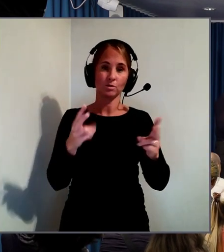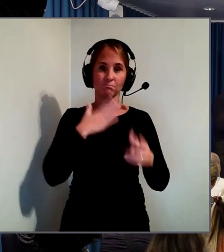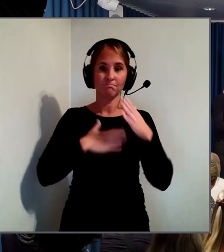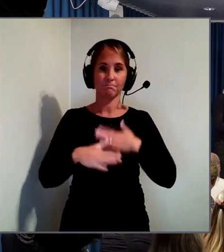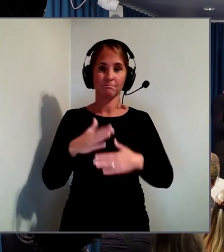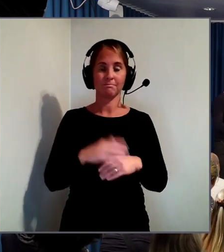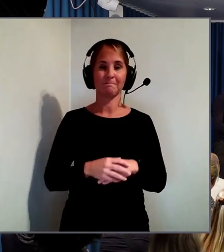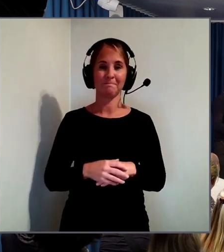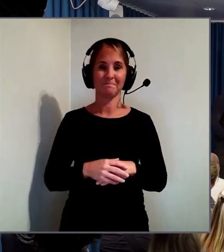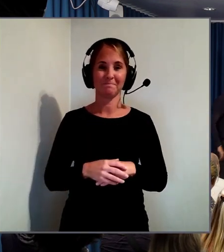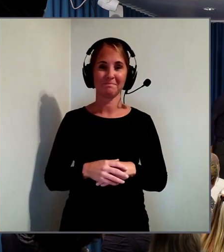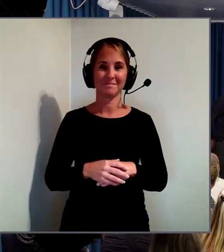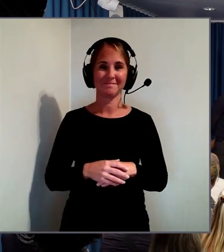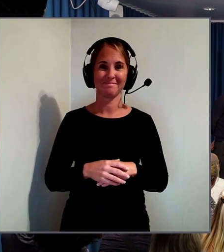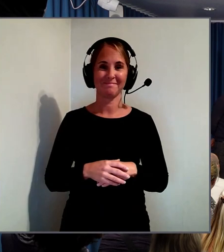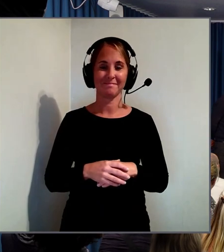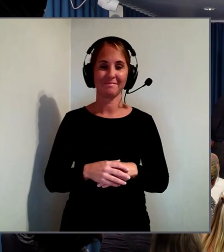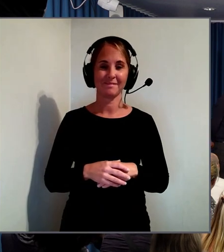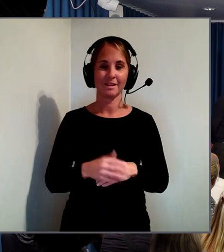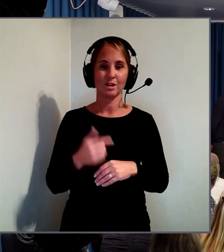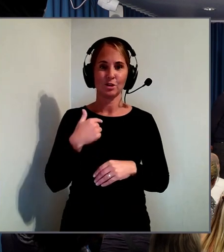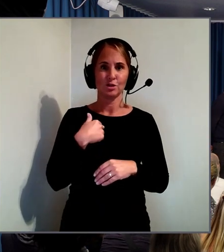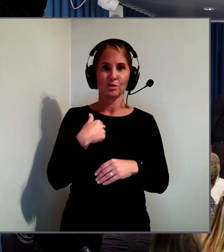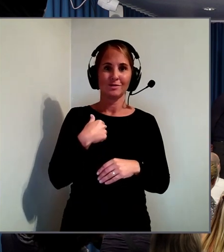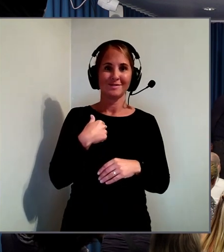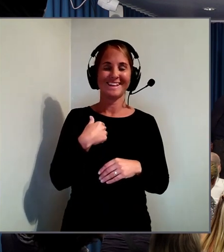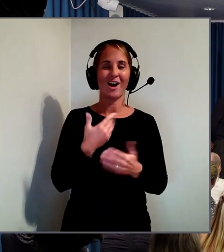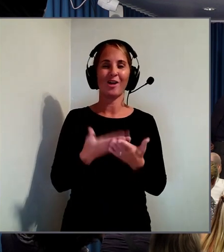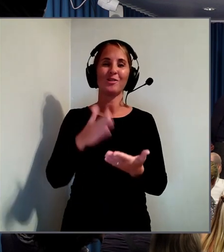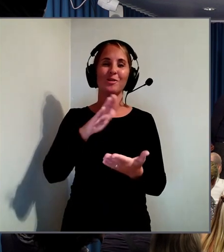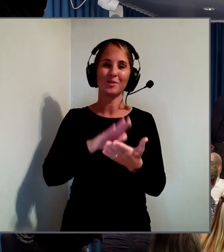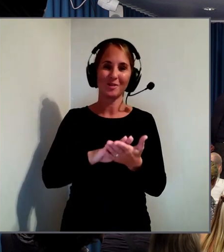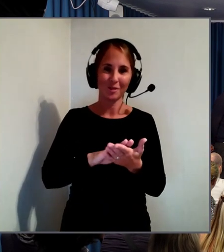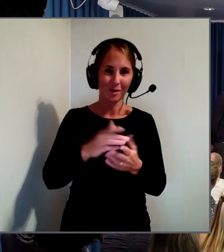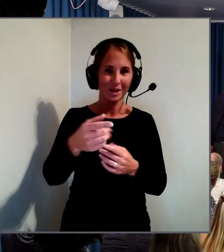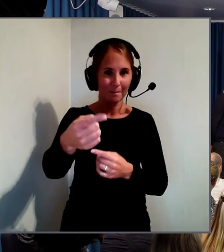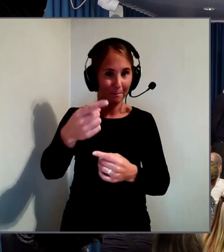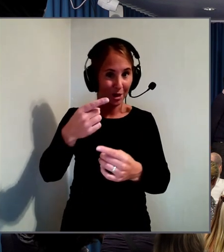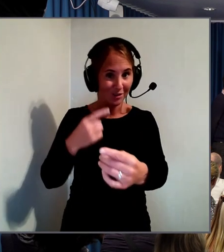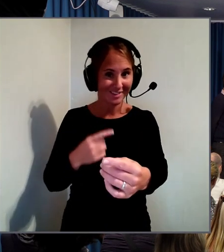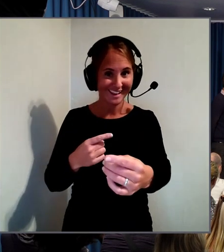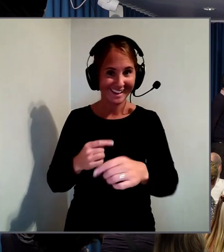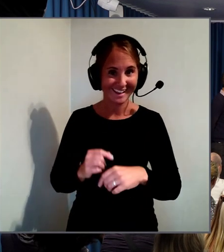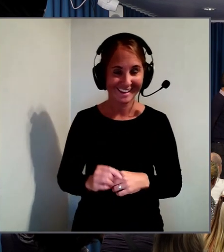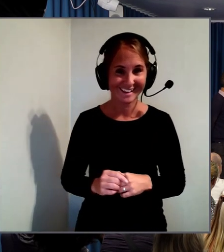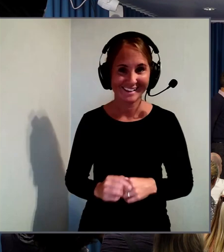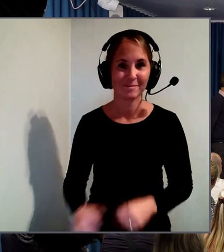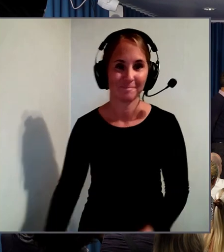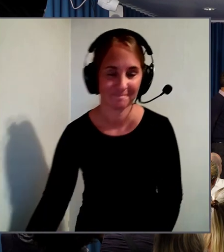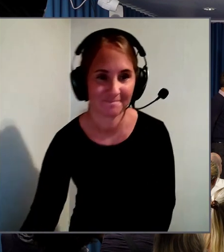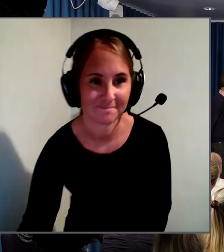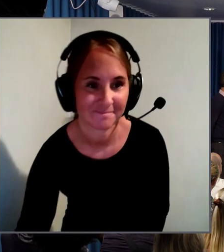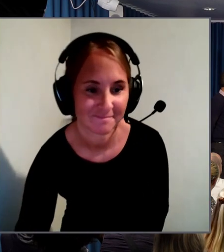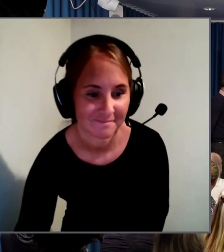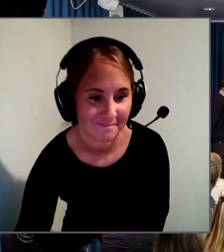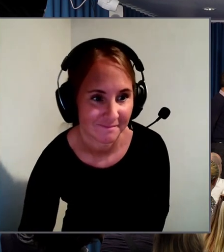Jag blev så nyfiken. Första frågan om jag får. För första gången. Jag satt ju med en då när vi hade